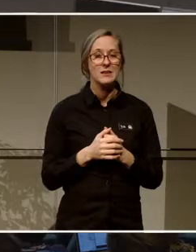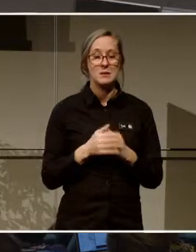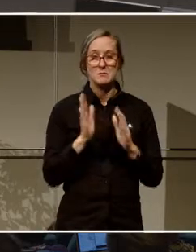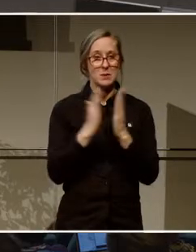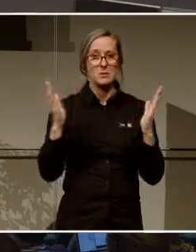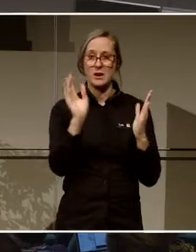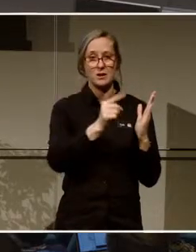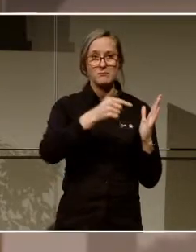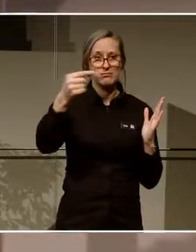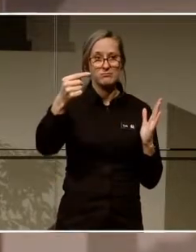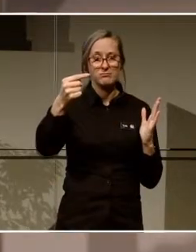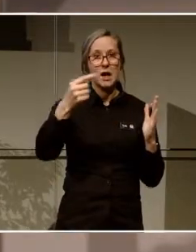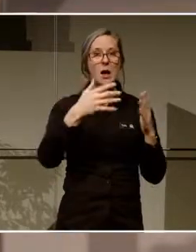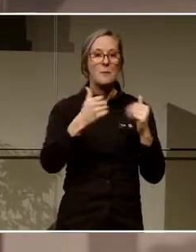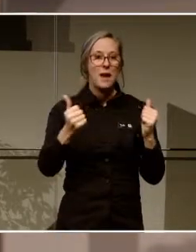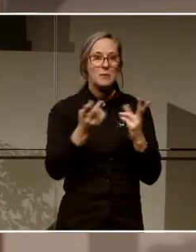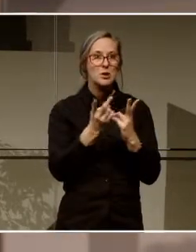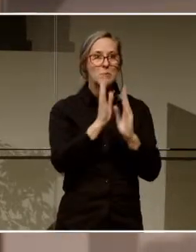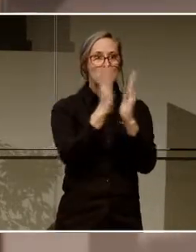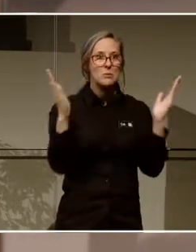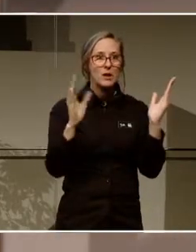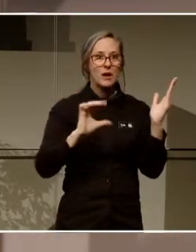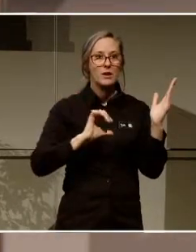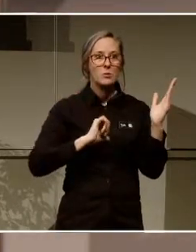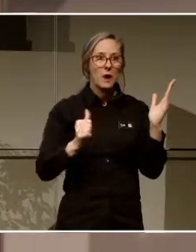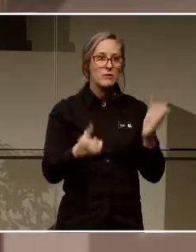Men sen så kan man ju såklart inte lösa allt själv som bibliotek.